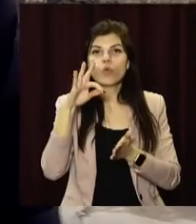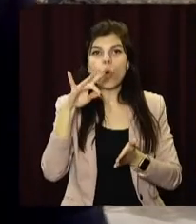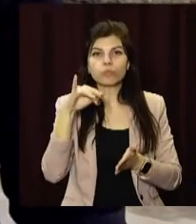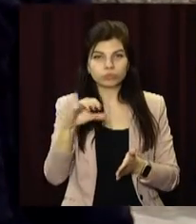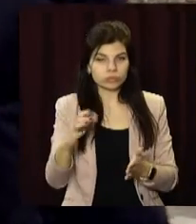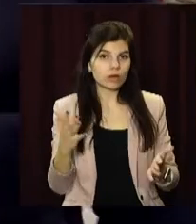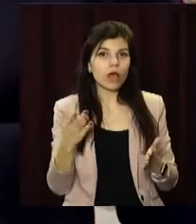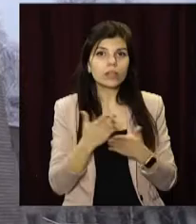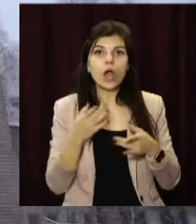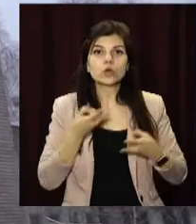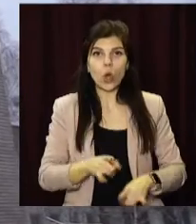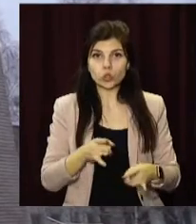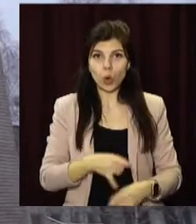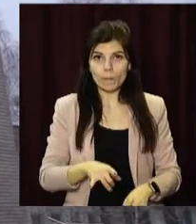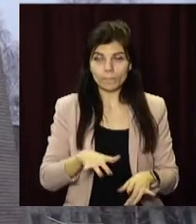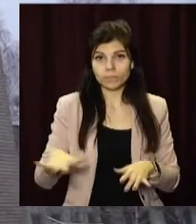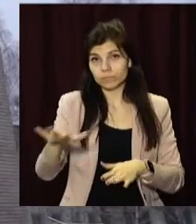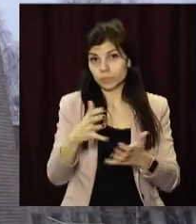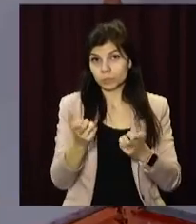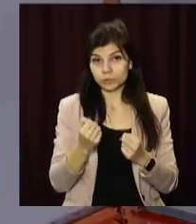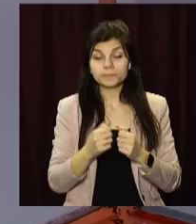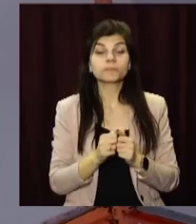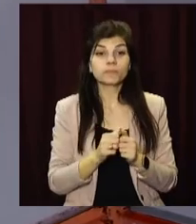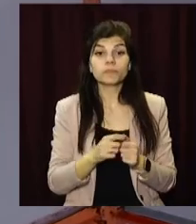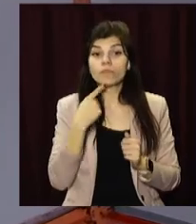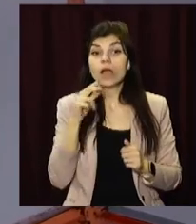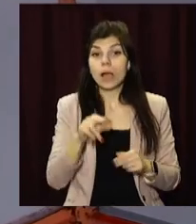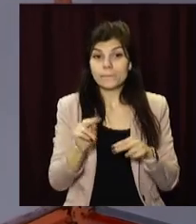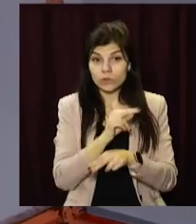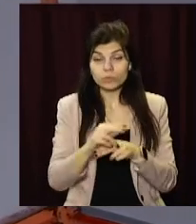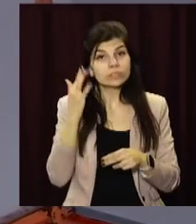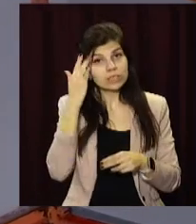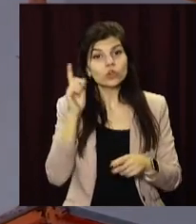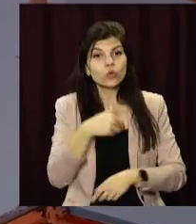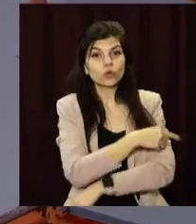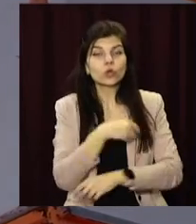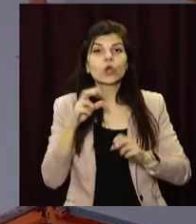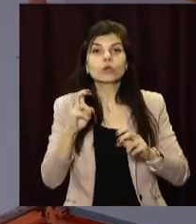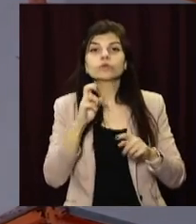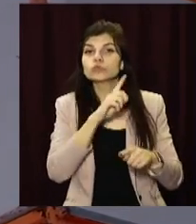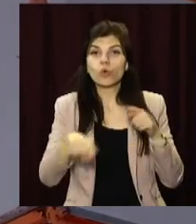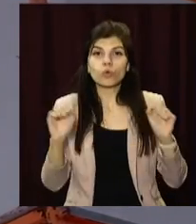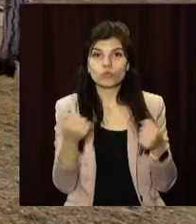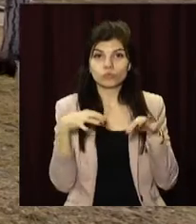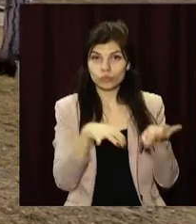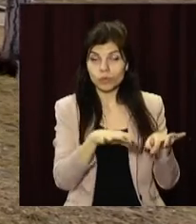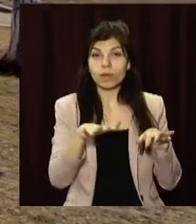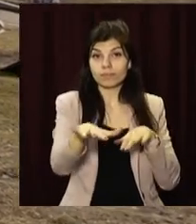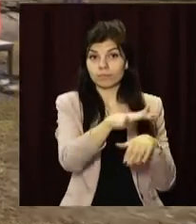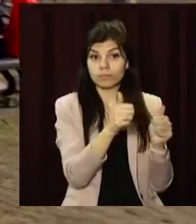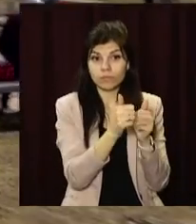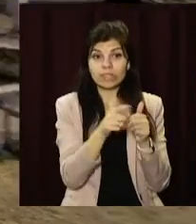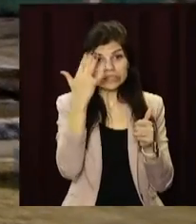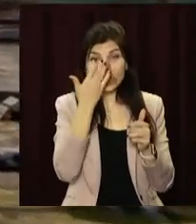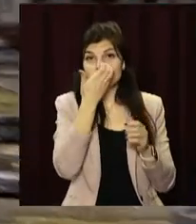У разі перемоги в європейському конкурсі капітальне оновлення чекає і на лікарні швидкої меддопомоги. Тут планують